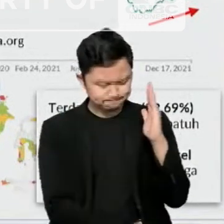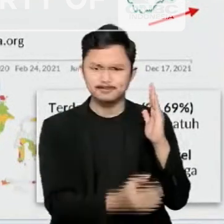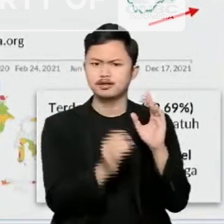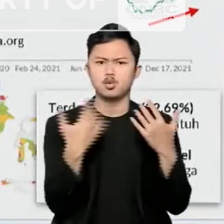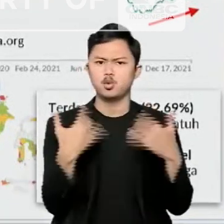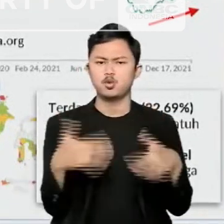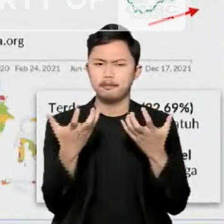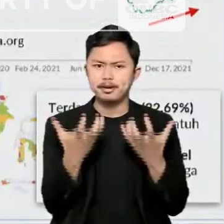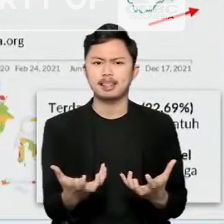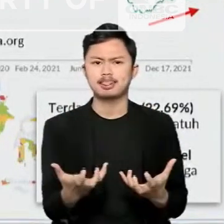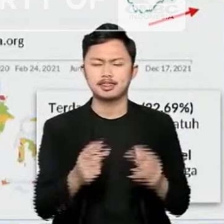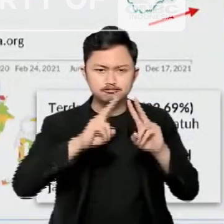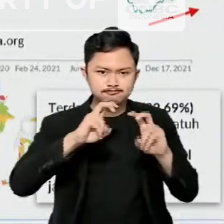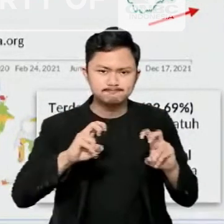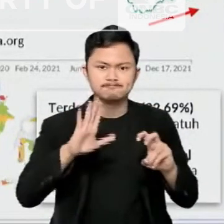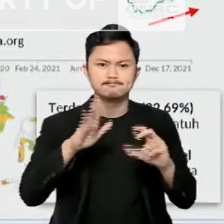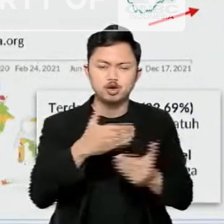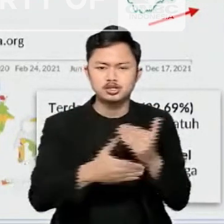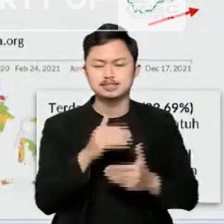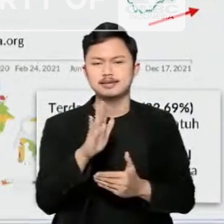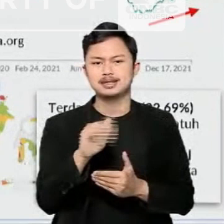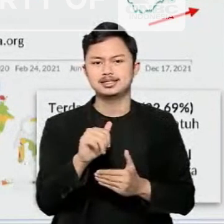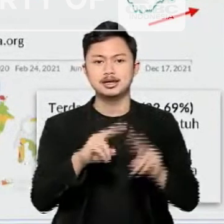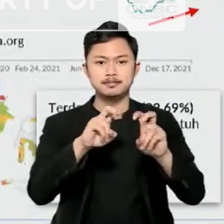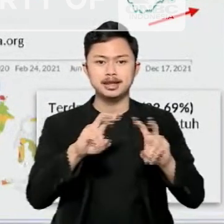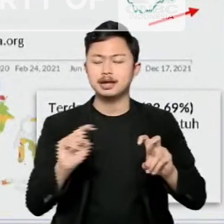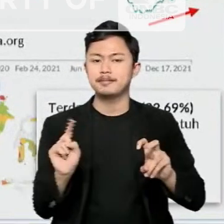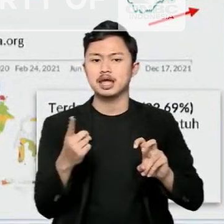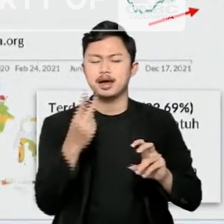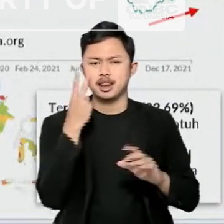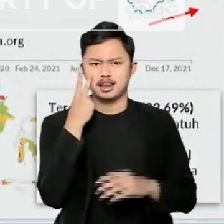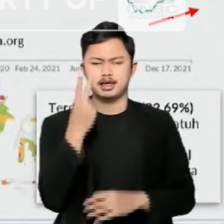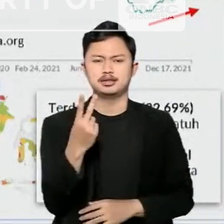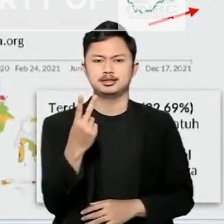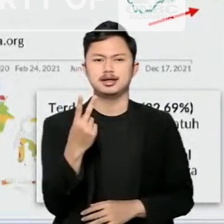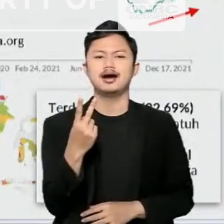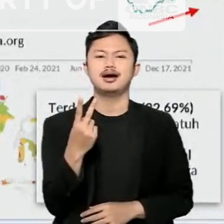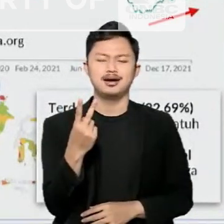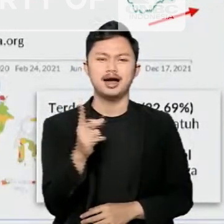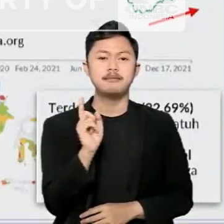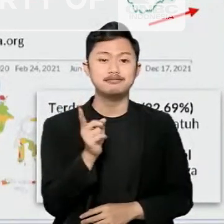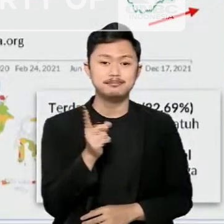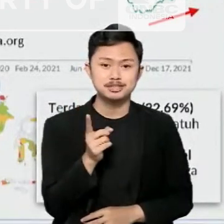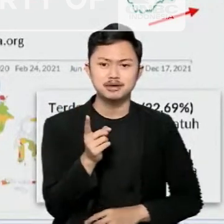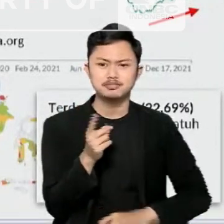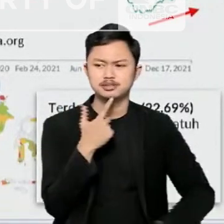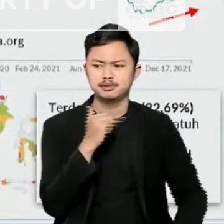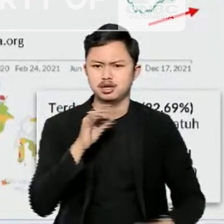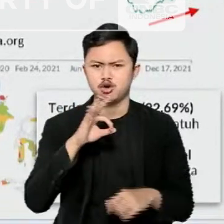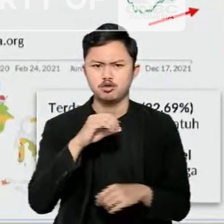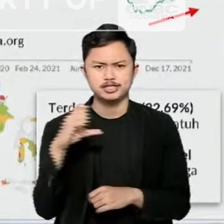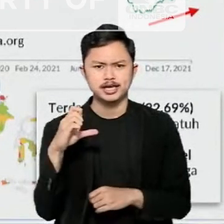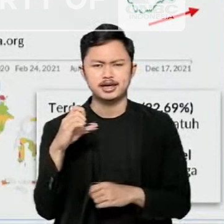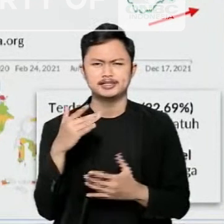dunia masih terus diteliti. Hasil penelitian awal menunjukkan gejala yang ditimbulkan varian ini